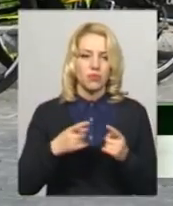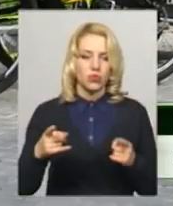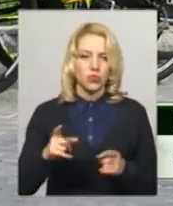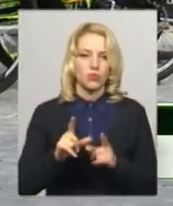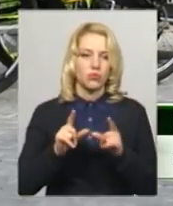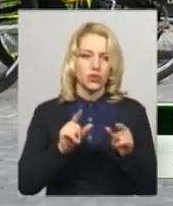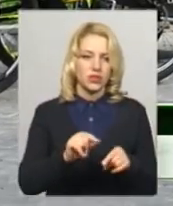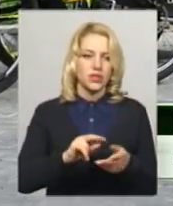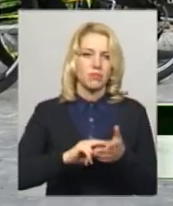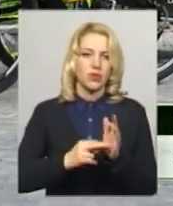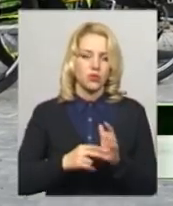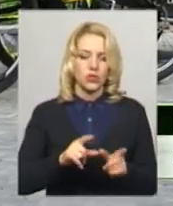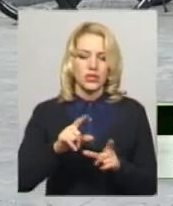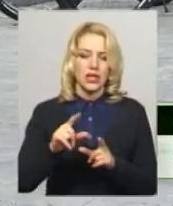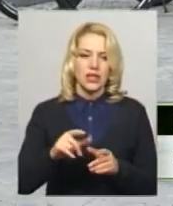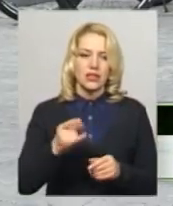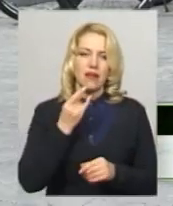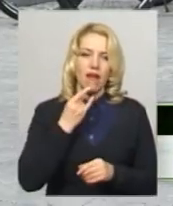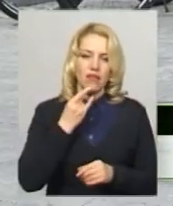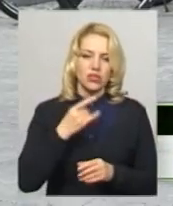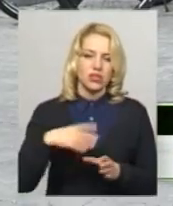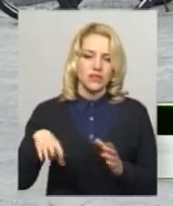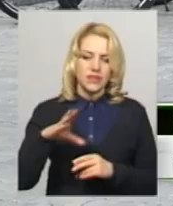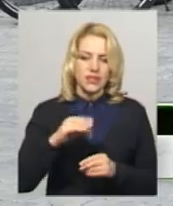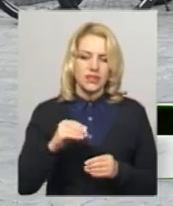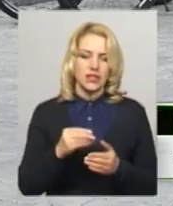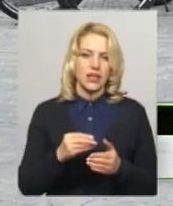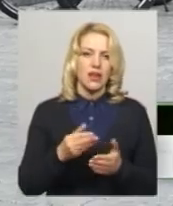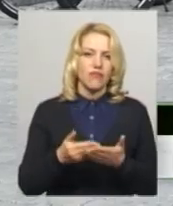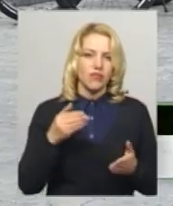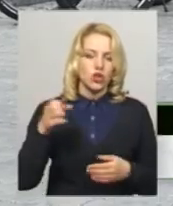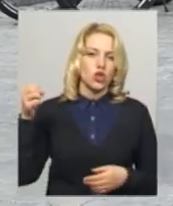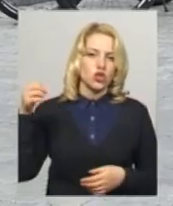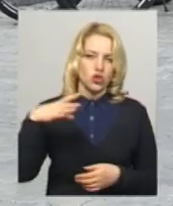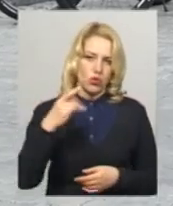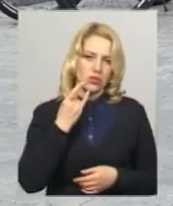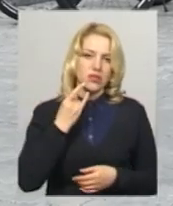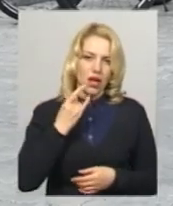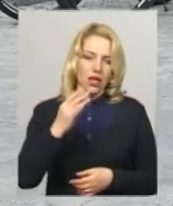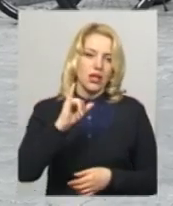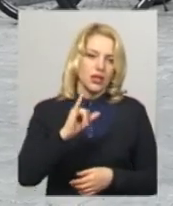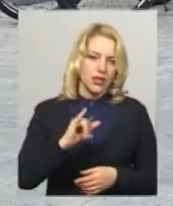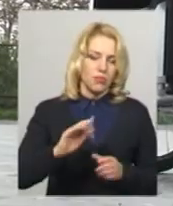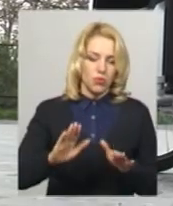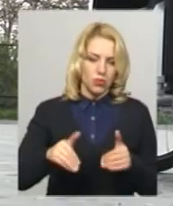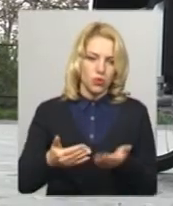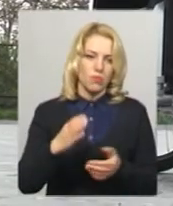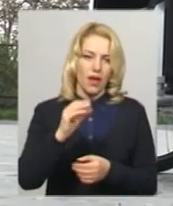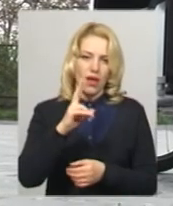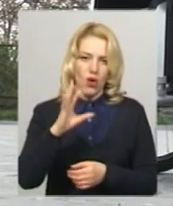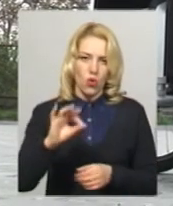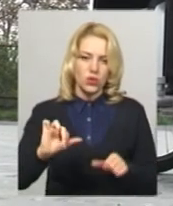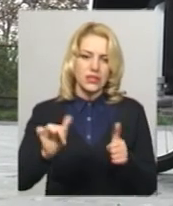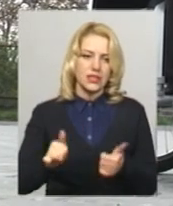плануємо заряджати всі наші гаджети лише від енергії сонця. І таким чином пропагувати екостиль життя. Спершу